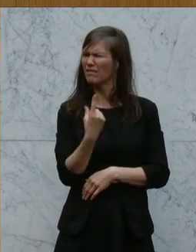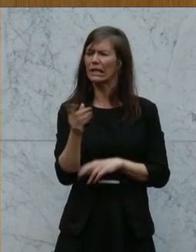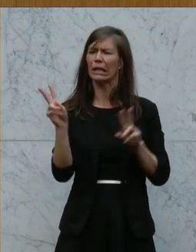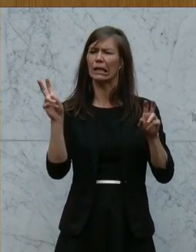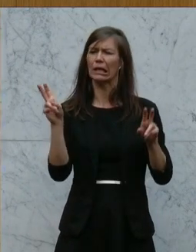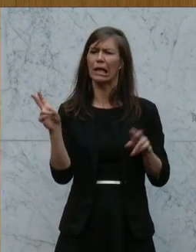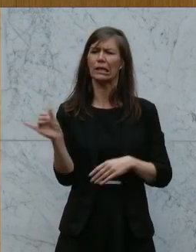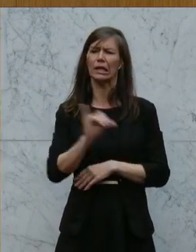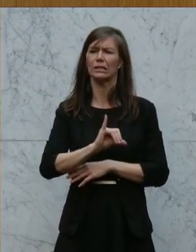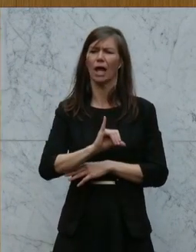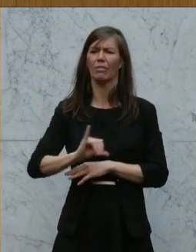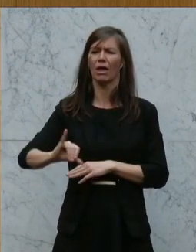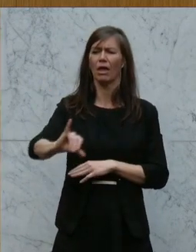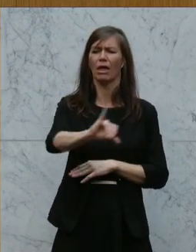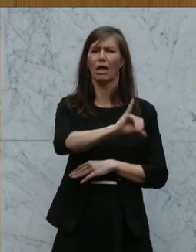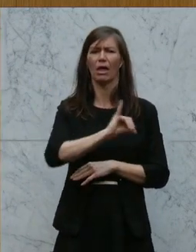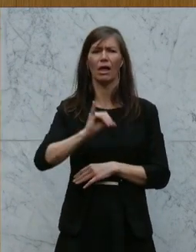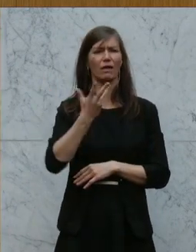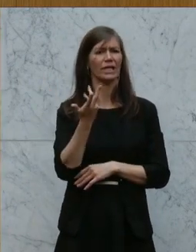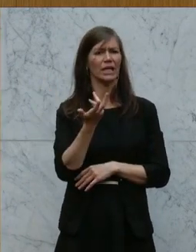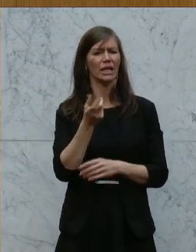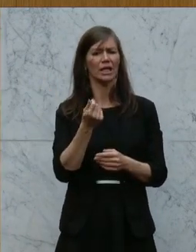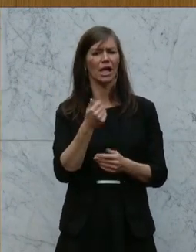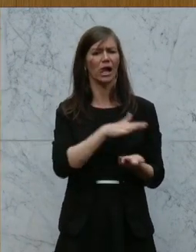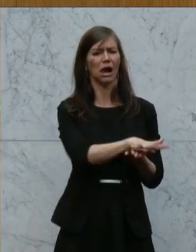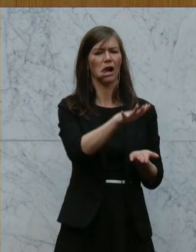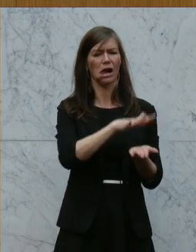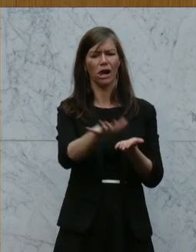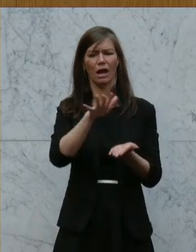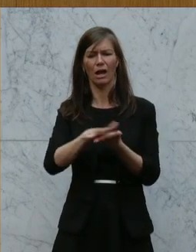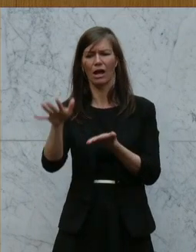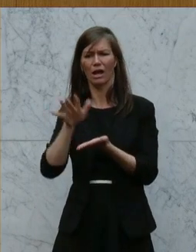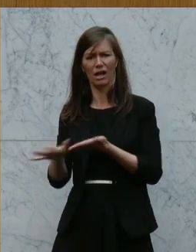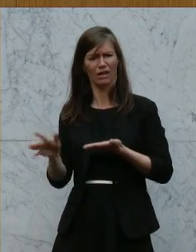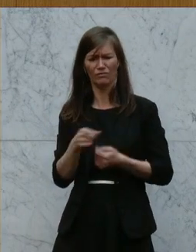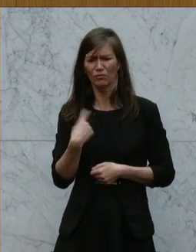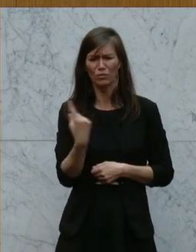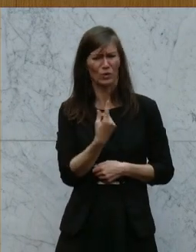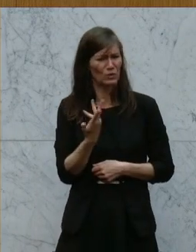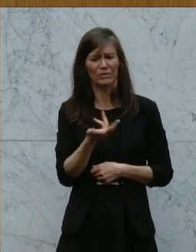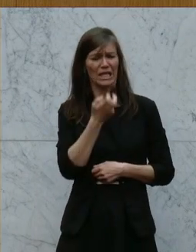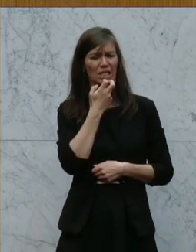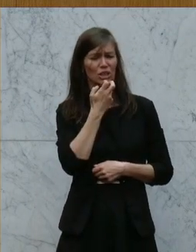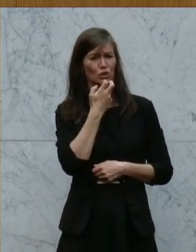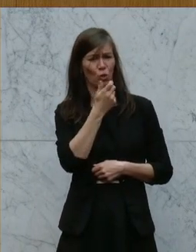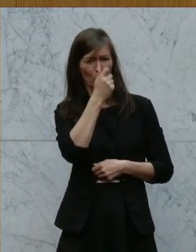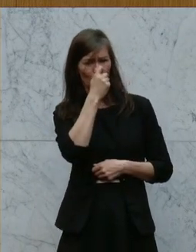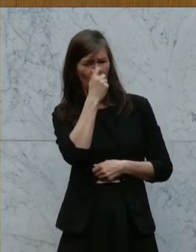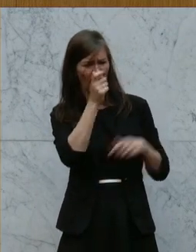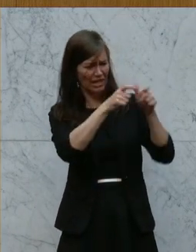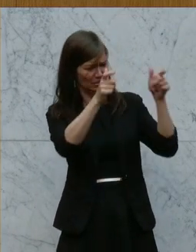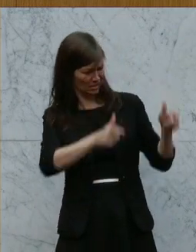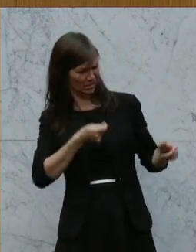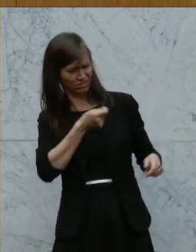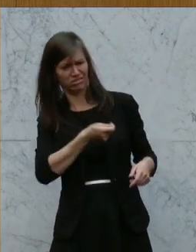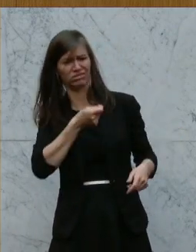einander uns gegenseitig die Strom und Gasrechnung subventionieren. Vielleicht an der Stelle auch ein